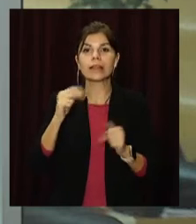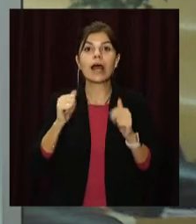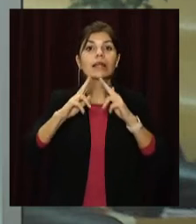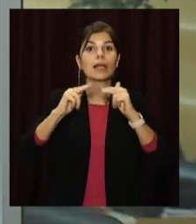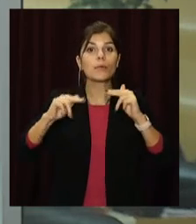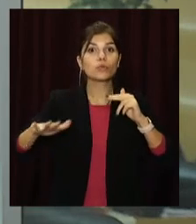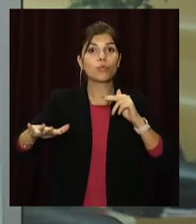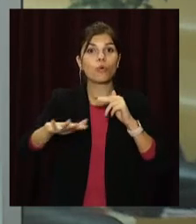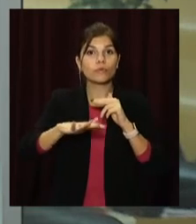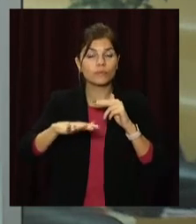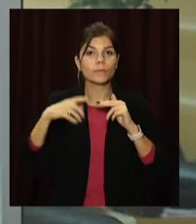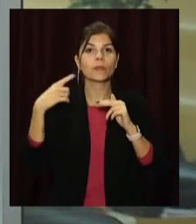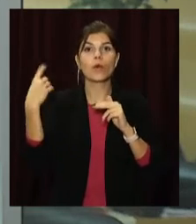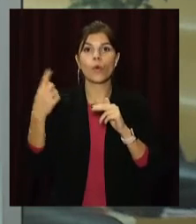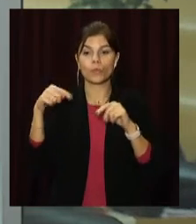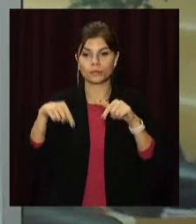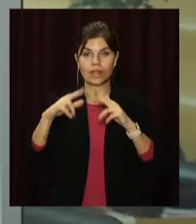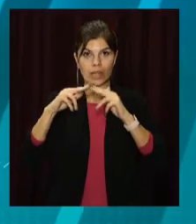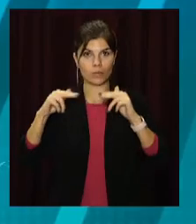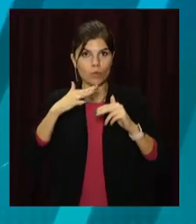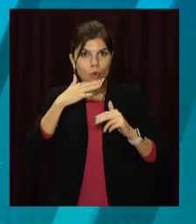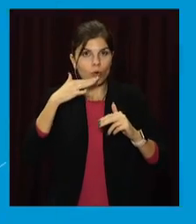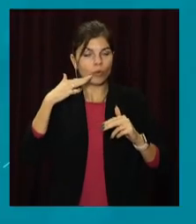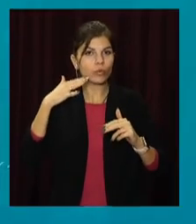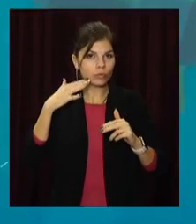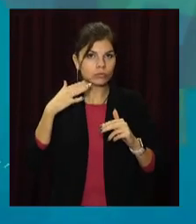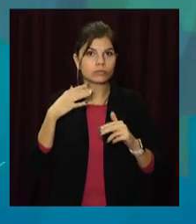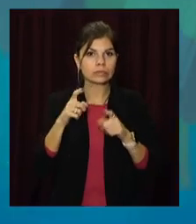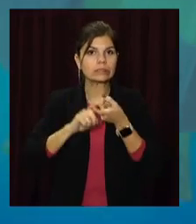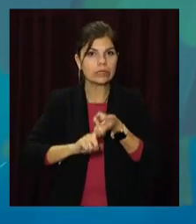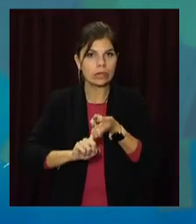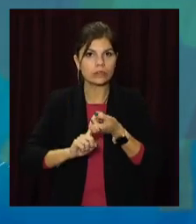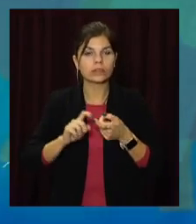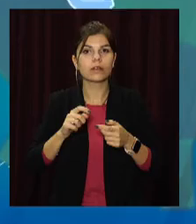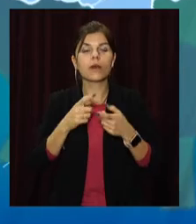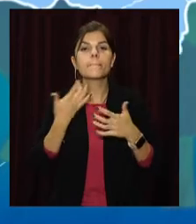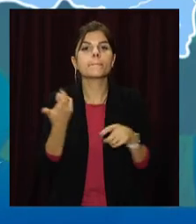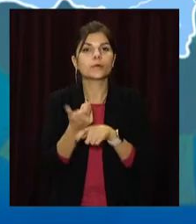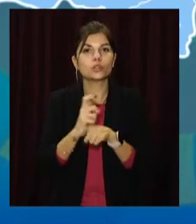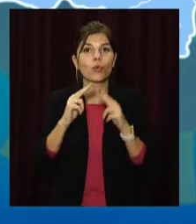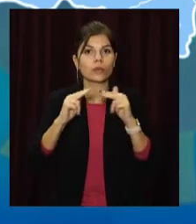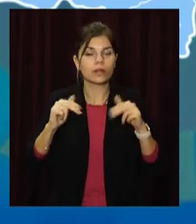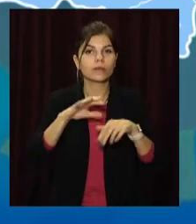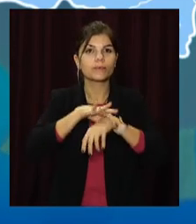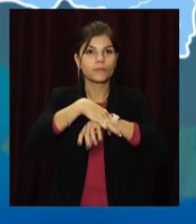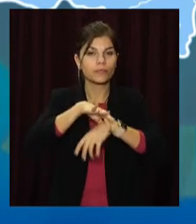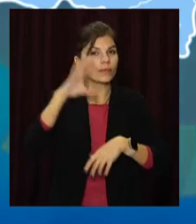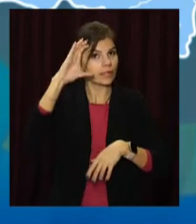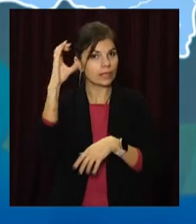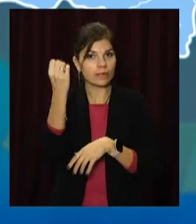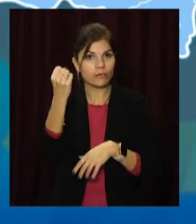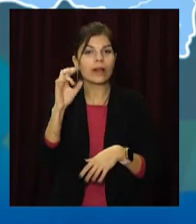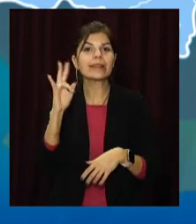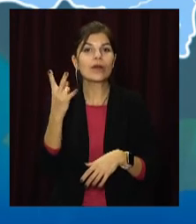Дніпропетровщині. Область лідирує серед інших регіонів за кількістю заражених. Найбільше інфікованих у Дніпрі, Павлограді, Кривому